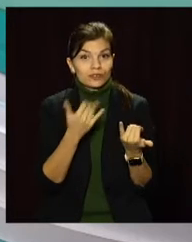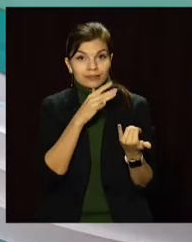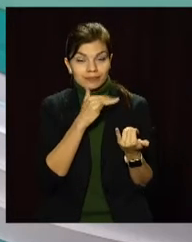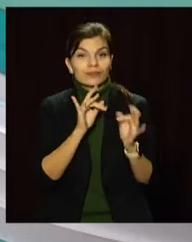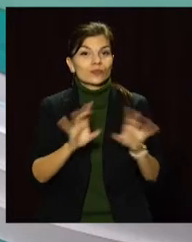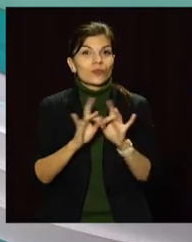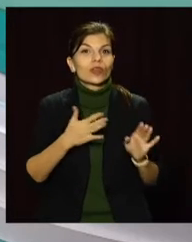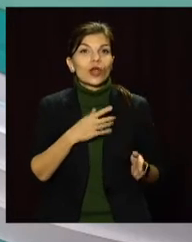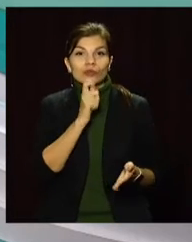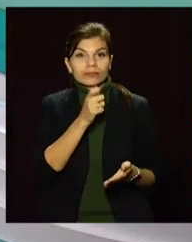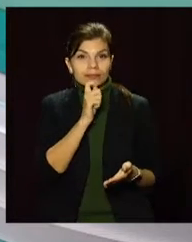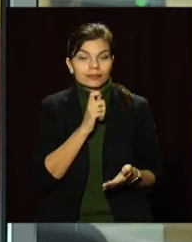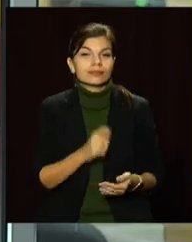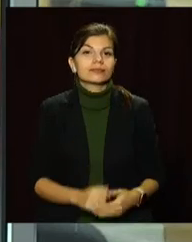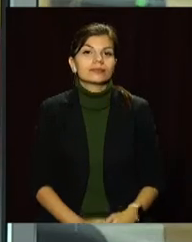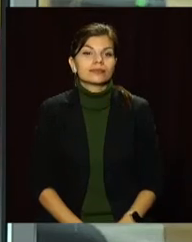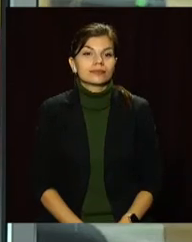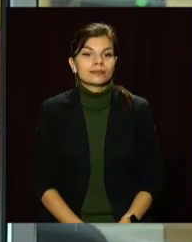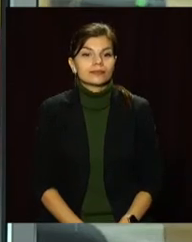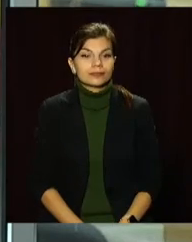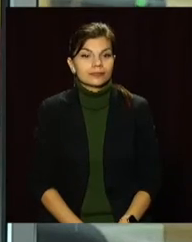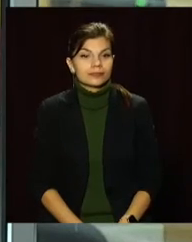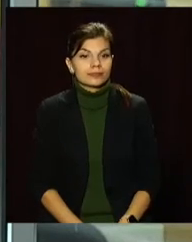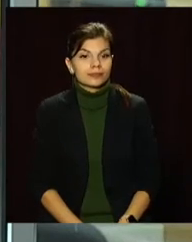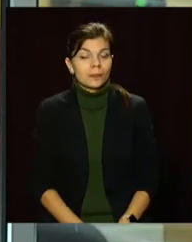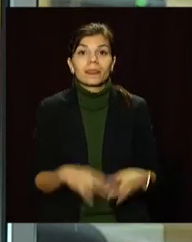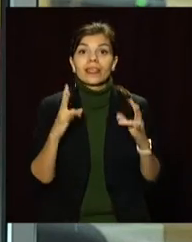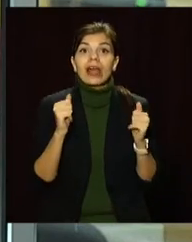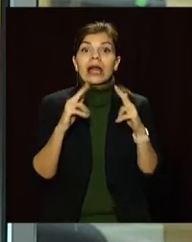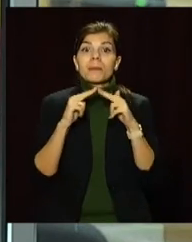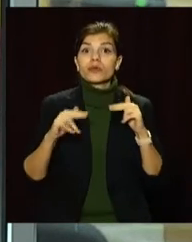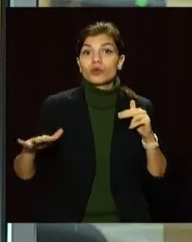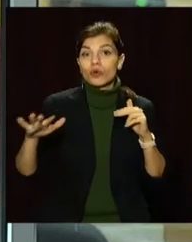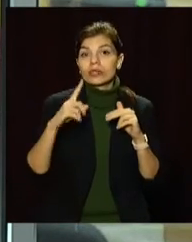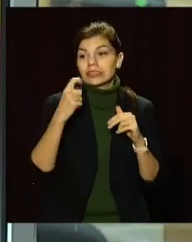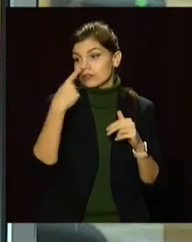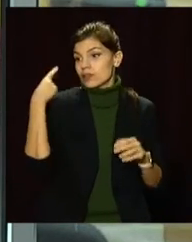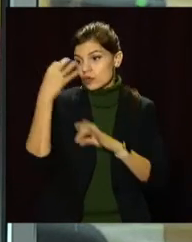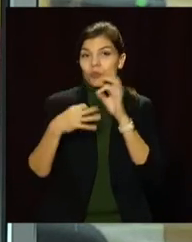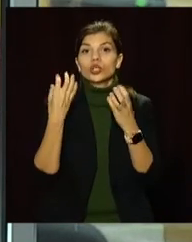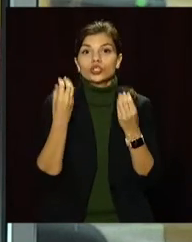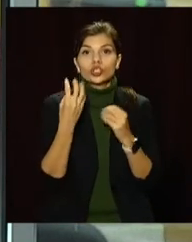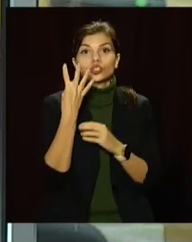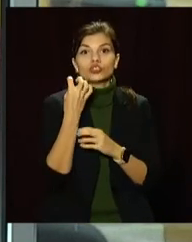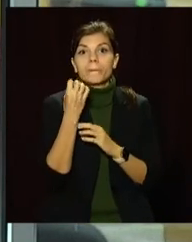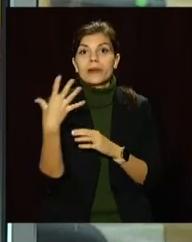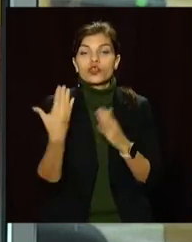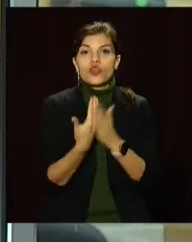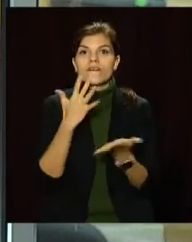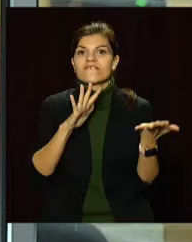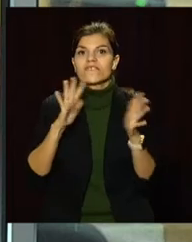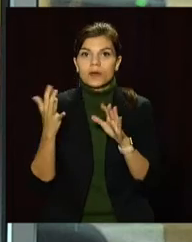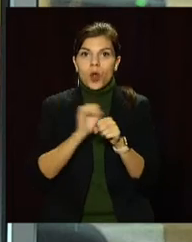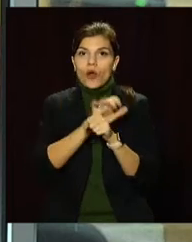розповідатимуть наші кореспонденти. На Дніпропетровщині за минулодобу ще є 415 нових